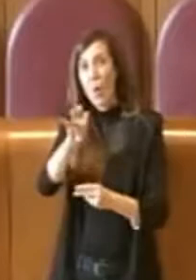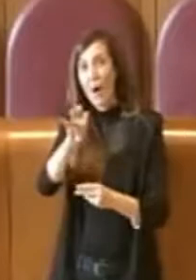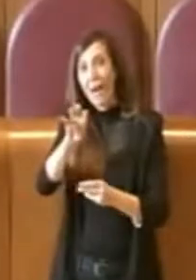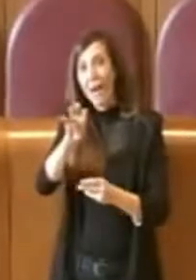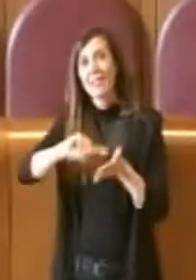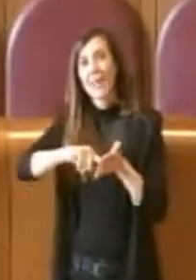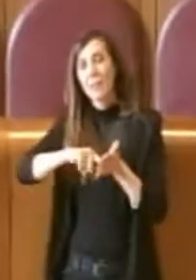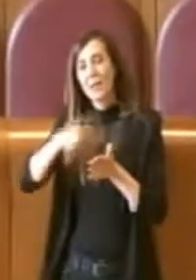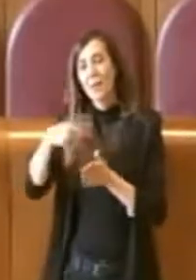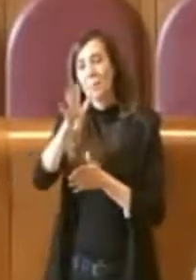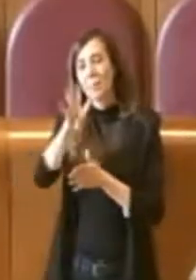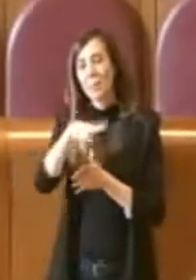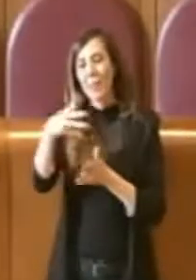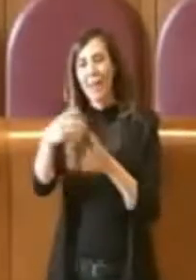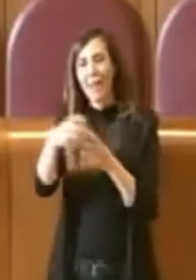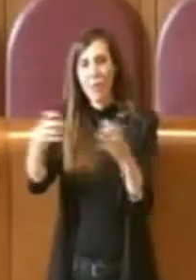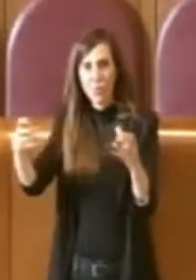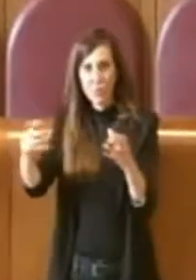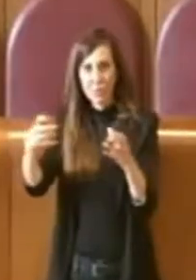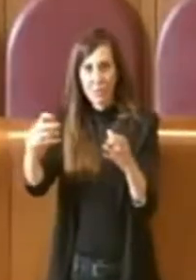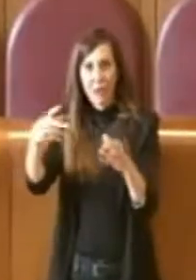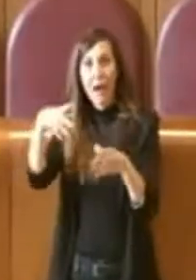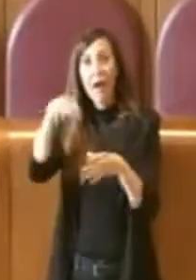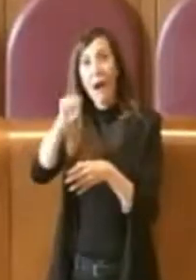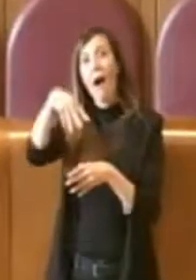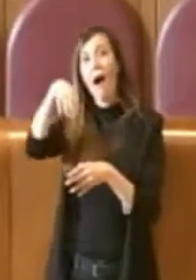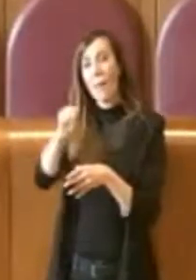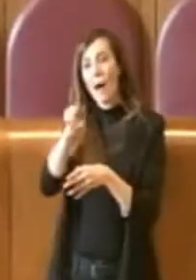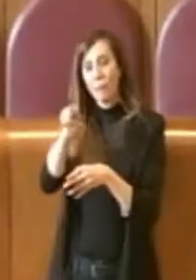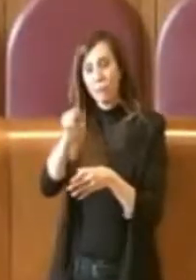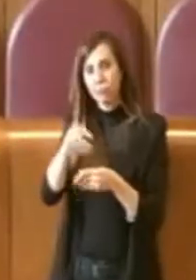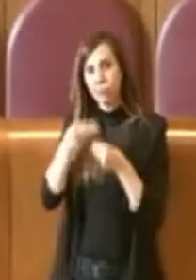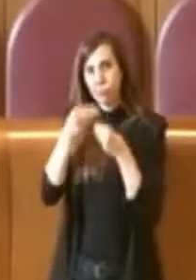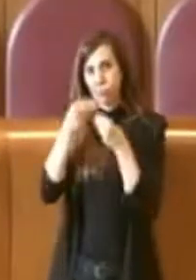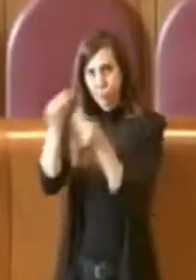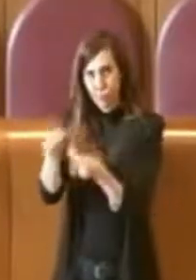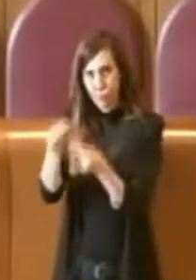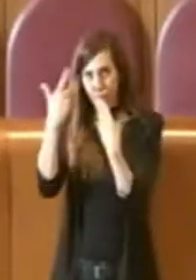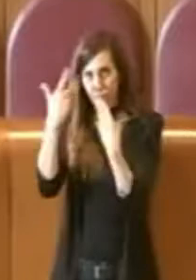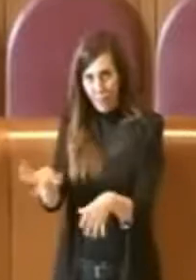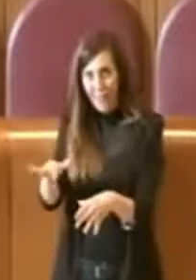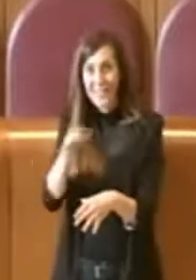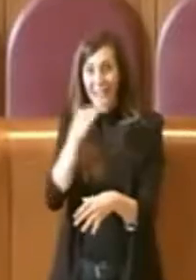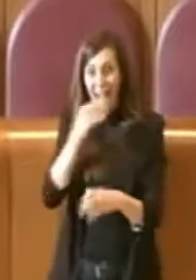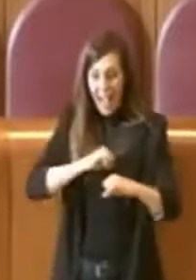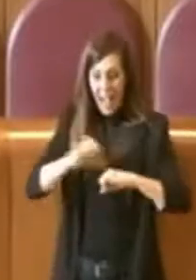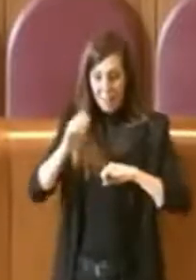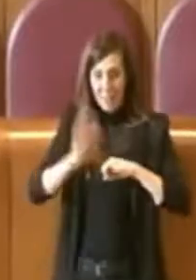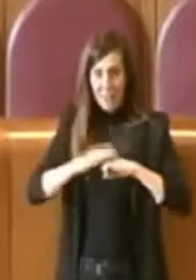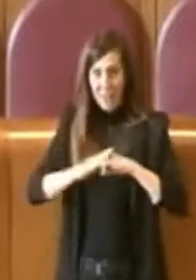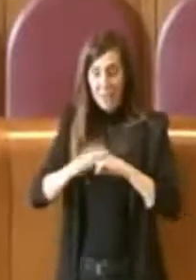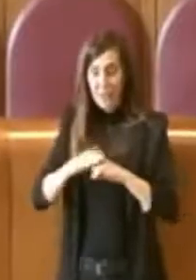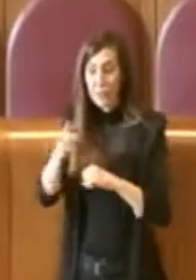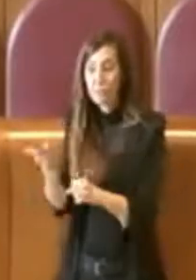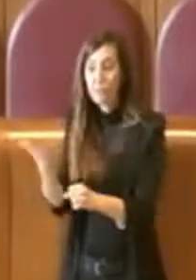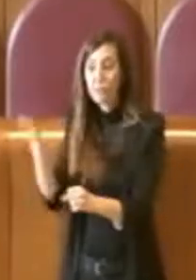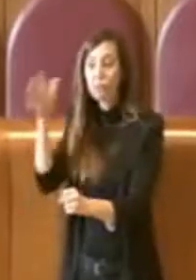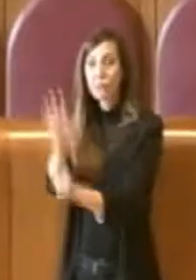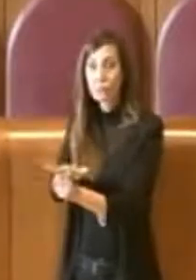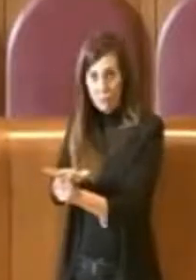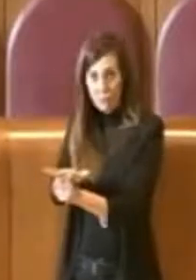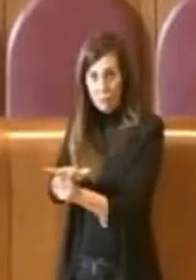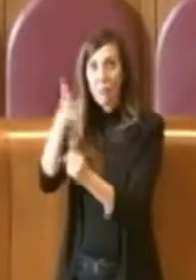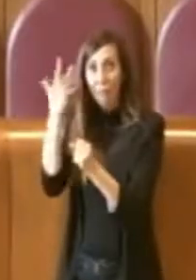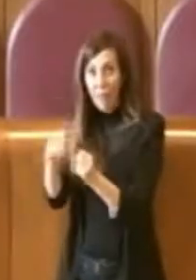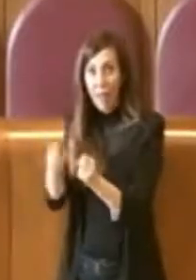riguarda il piano industriale. Per cui questa amministrazione ha risanato Ama per mantenerla